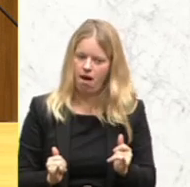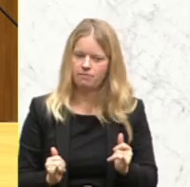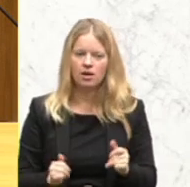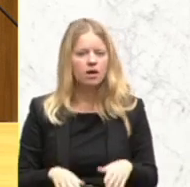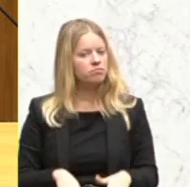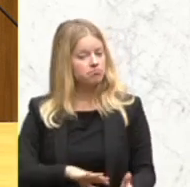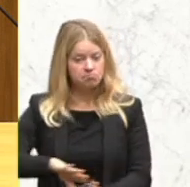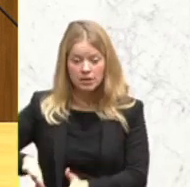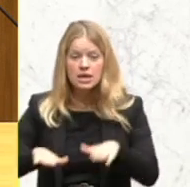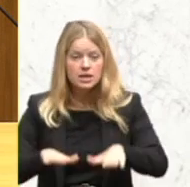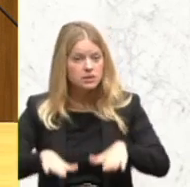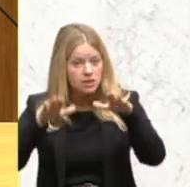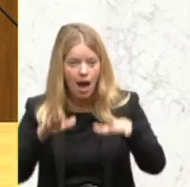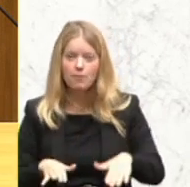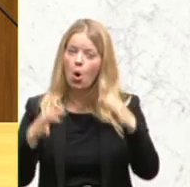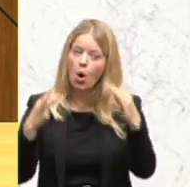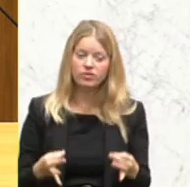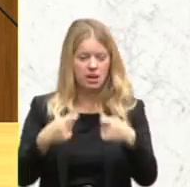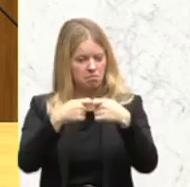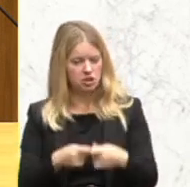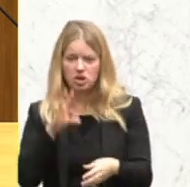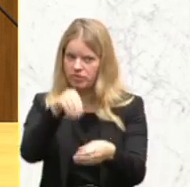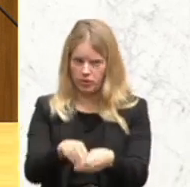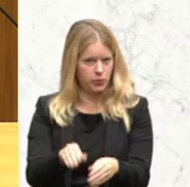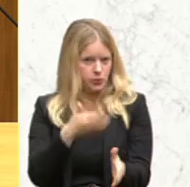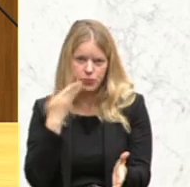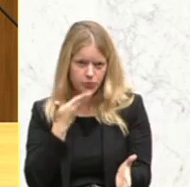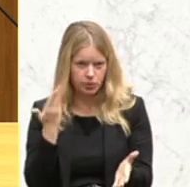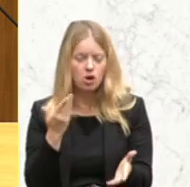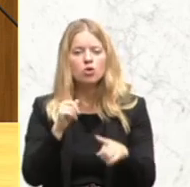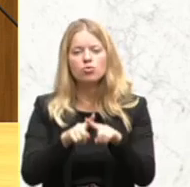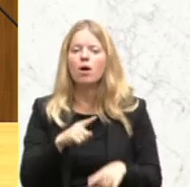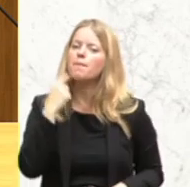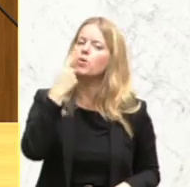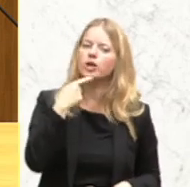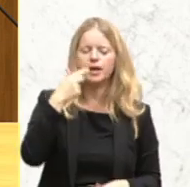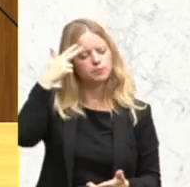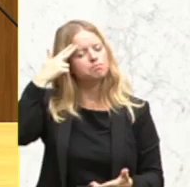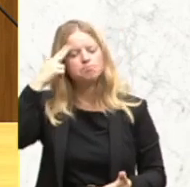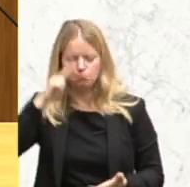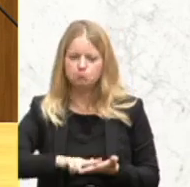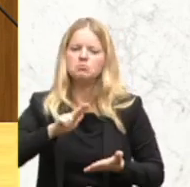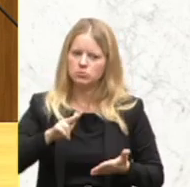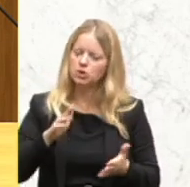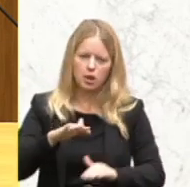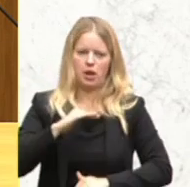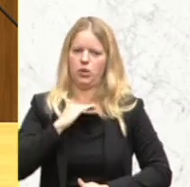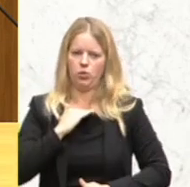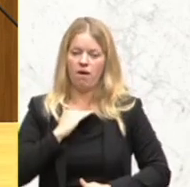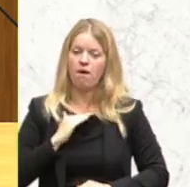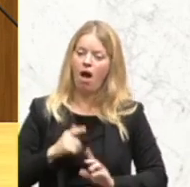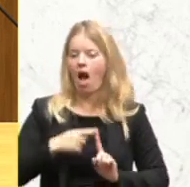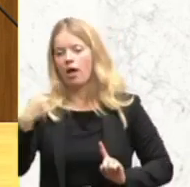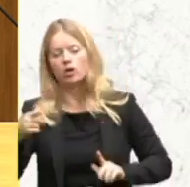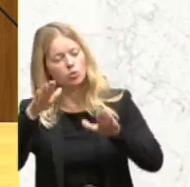Es reicht ein formales, mündliches Bekenntnis vor anderen Muslimen auszusprechen. Dieses kann gar